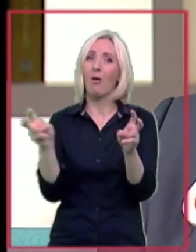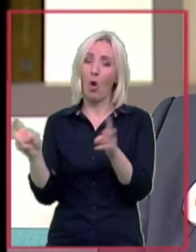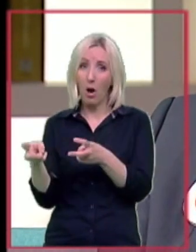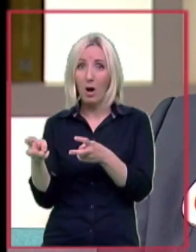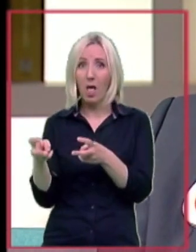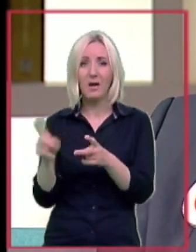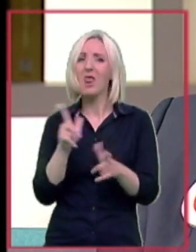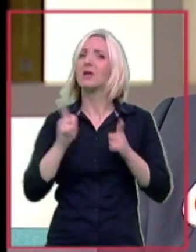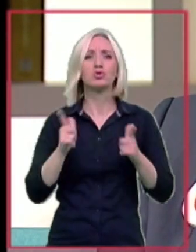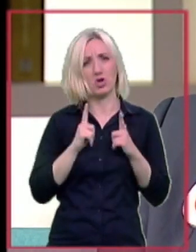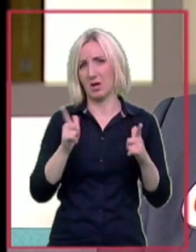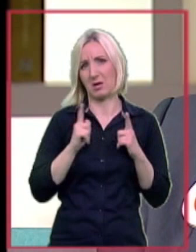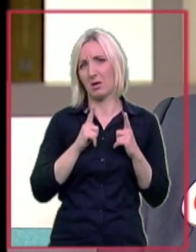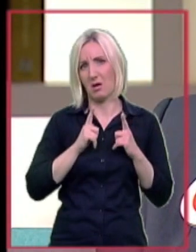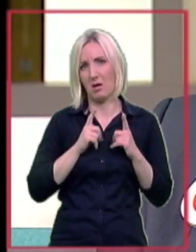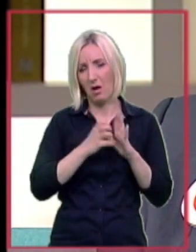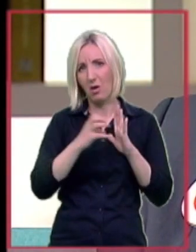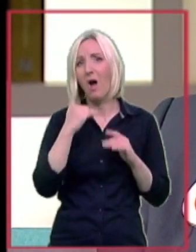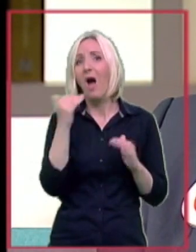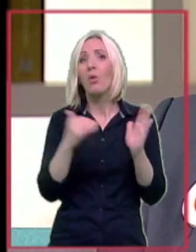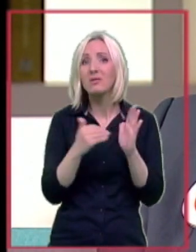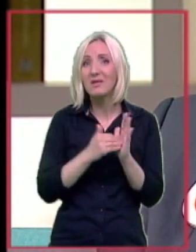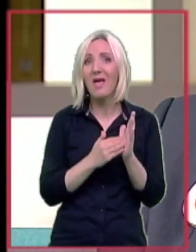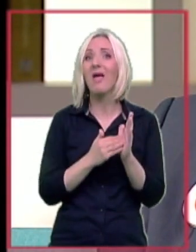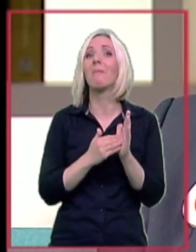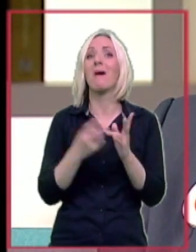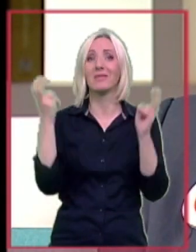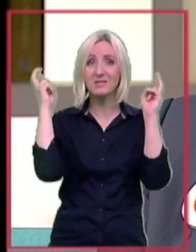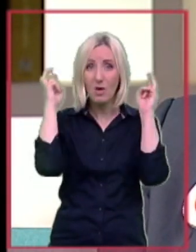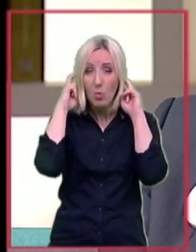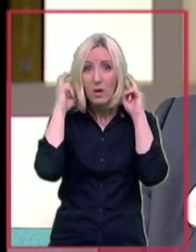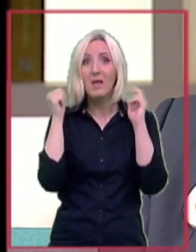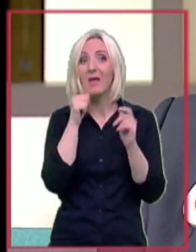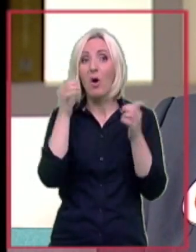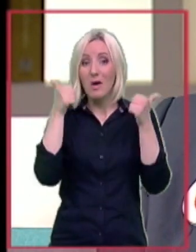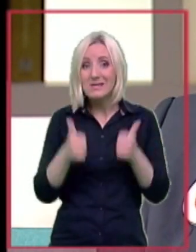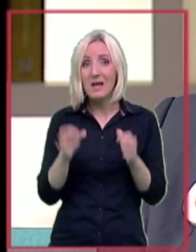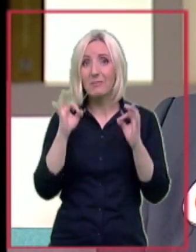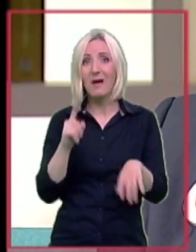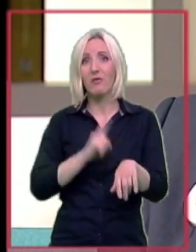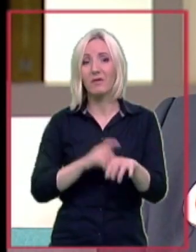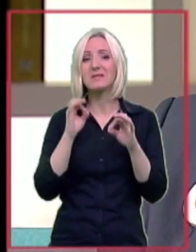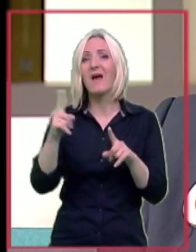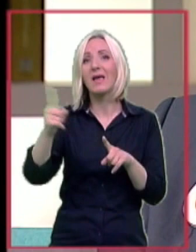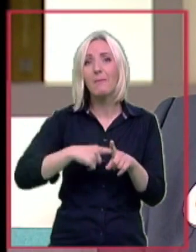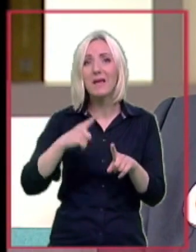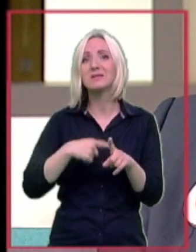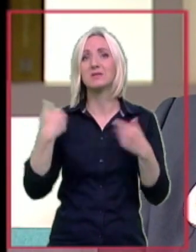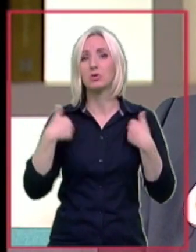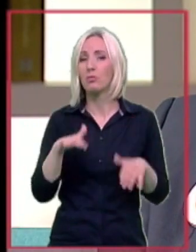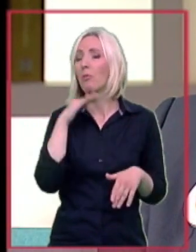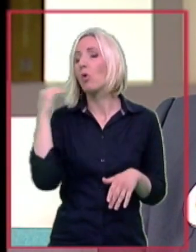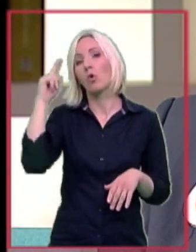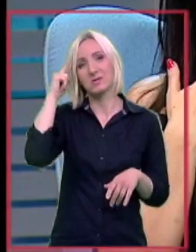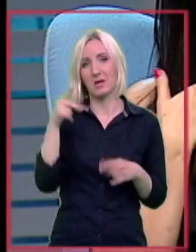da ne čekaju ni časa ako treba da se ugradi i ako se kaže da je sad pravo vreme jer svaki mjesec izgubi mnogo